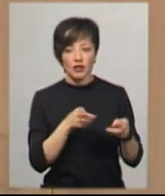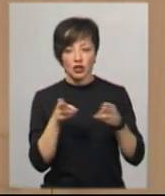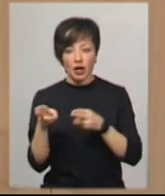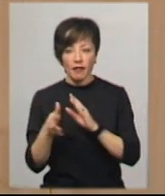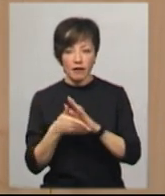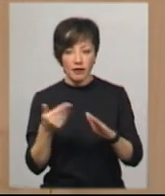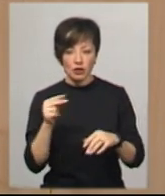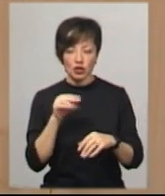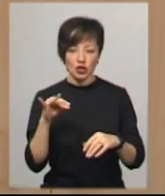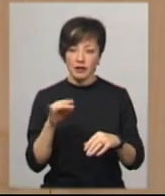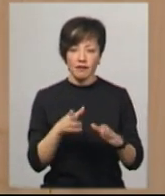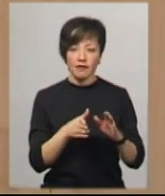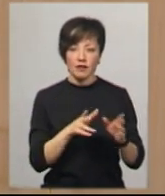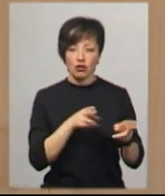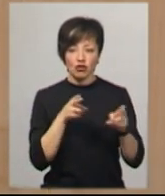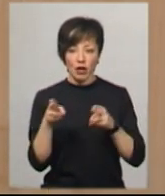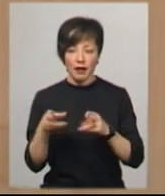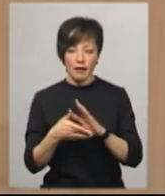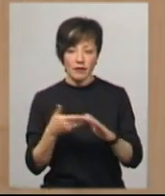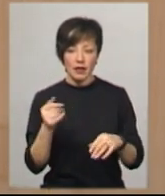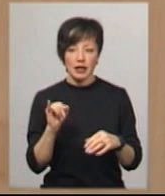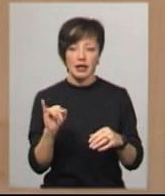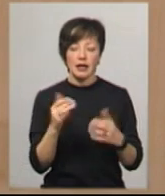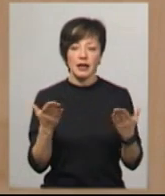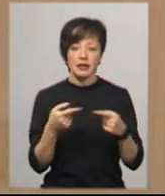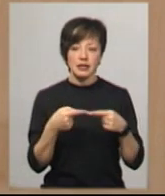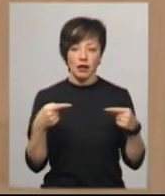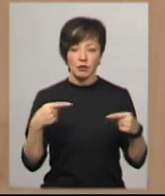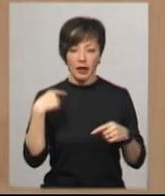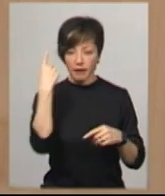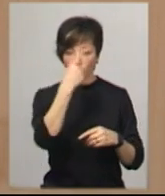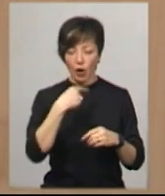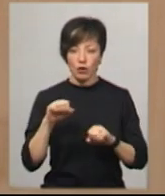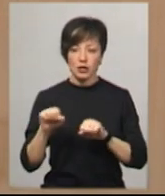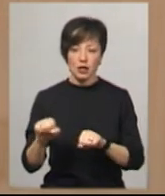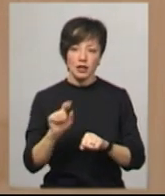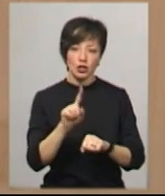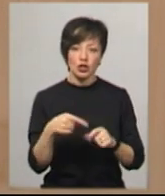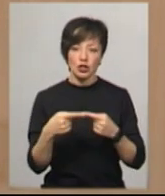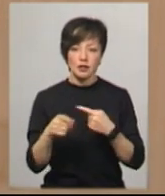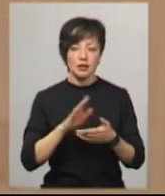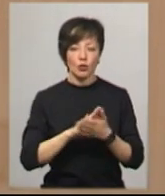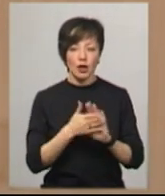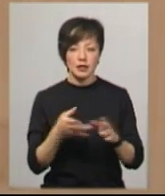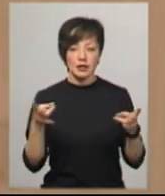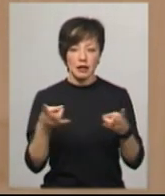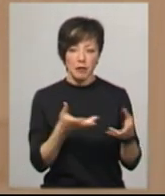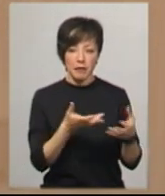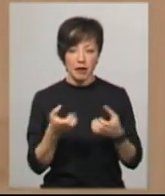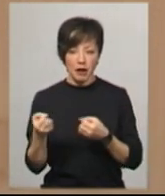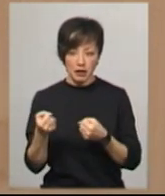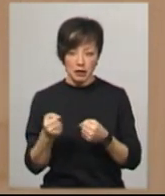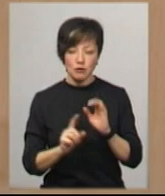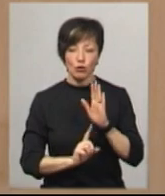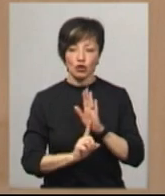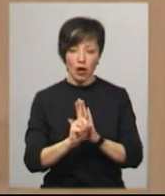на виклик, чи не виїжджає на виклик, і які засоби індивідуального захисту, ті чи інші ситуації треба брати з